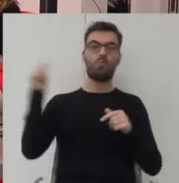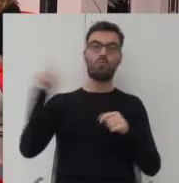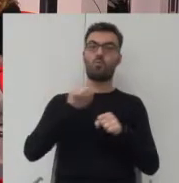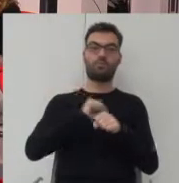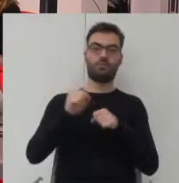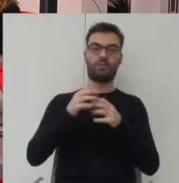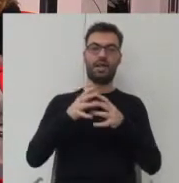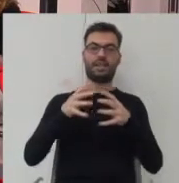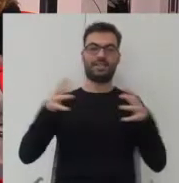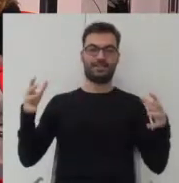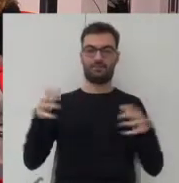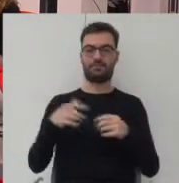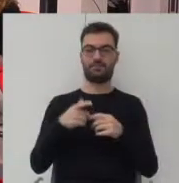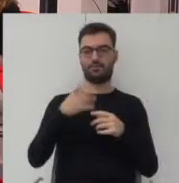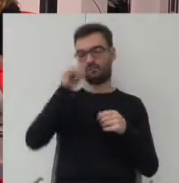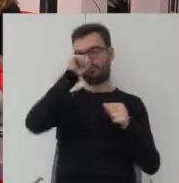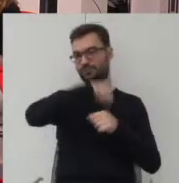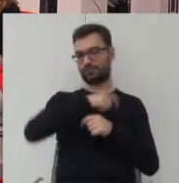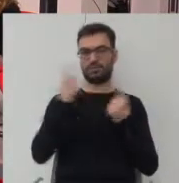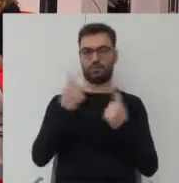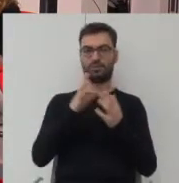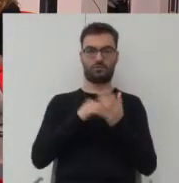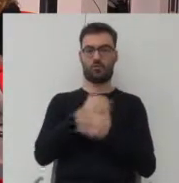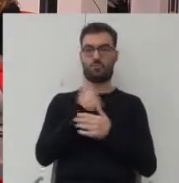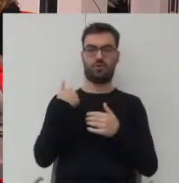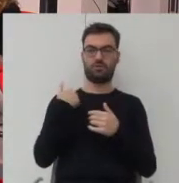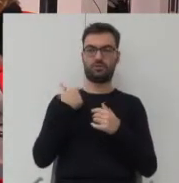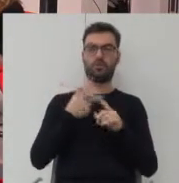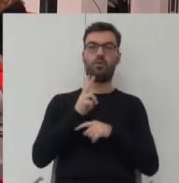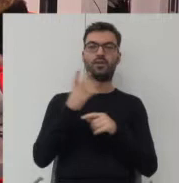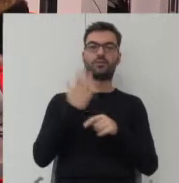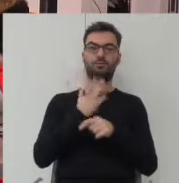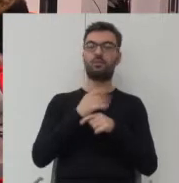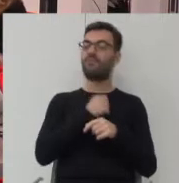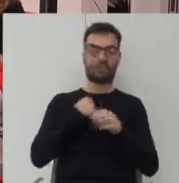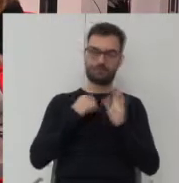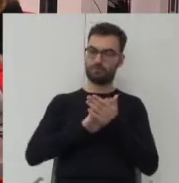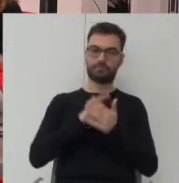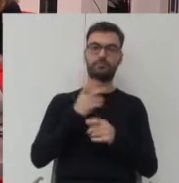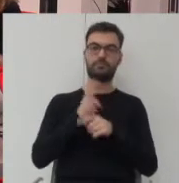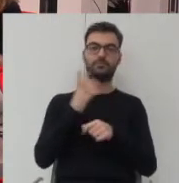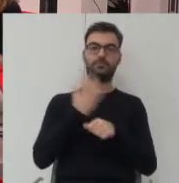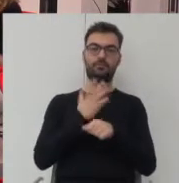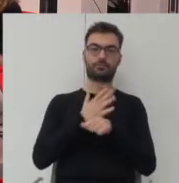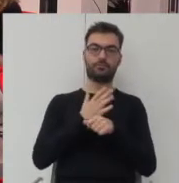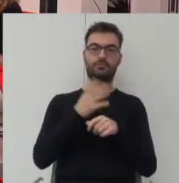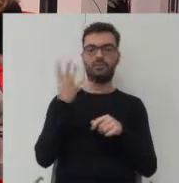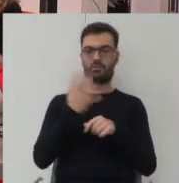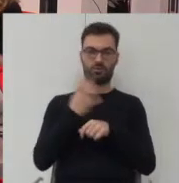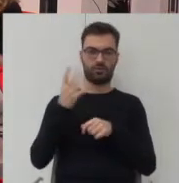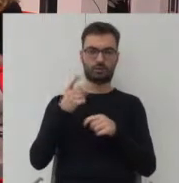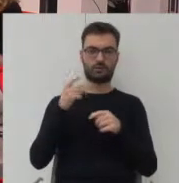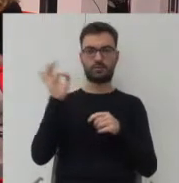ekstensywna, bo to prowadzi tak absurdalne sytuacje, że w Polsce ponad 50... W Warszawie, przepraszam, ponad 50, bo także 54%